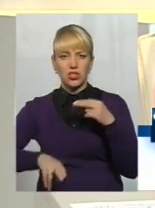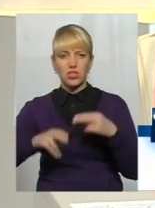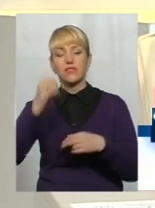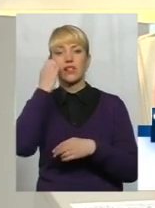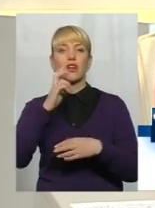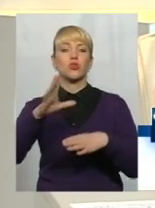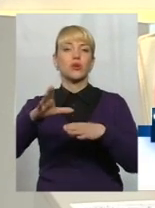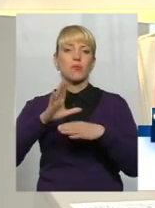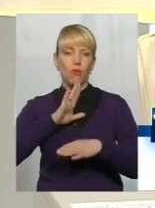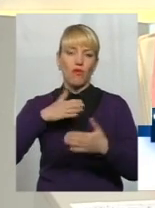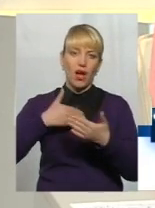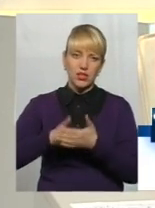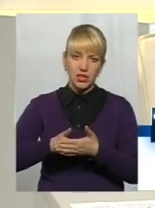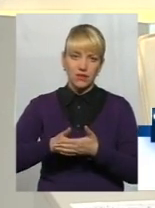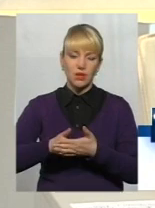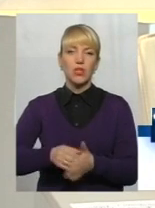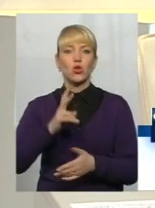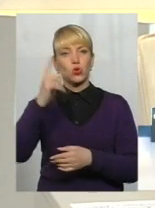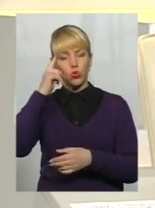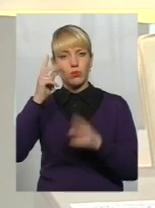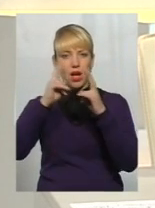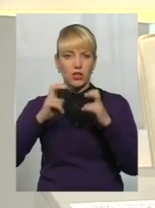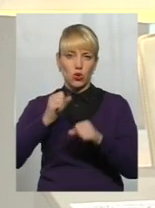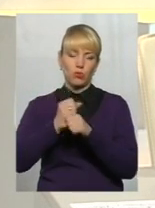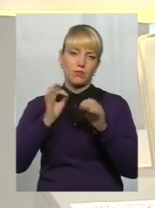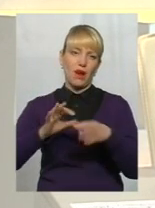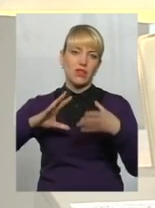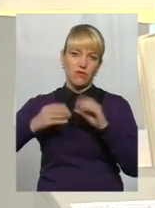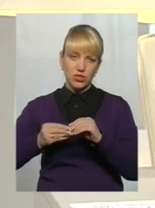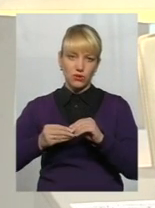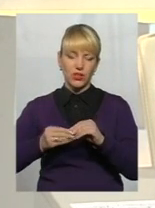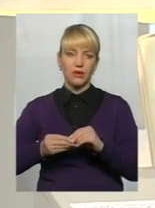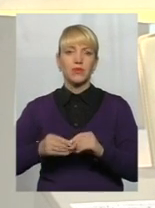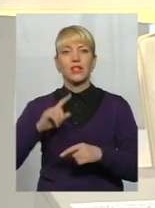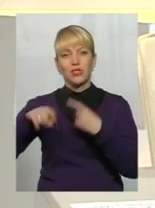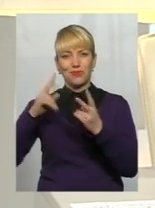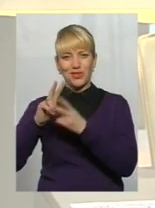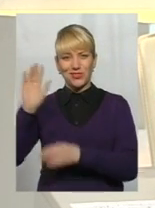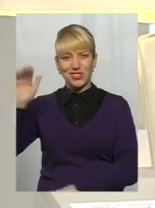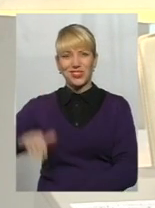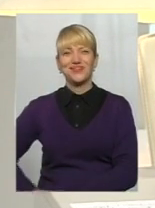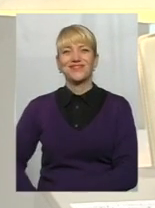хто був активним, хто думає, аналізує, робить правильні висновки. Скоро побачимось.